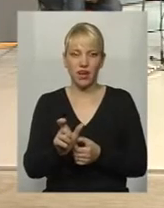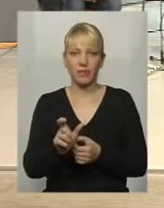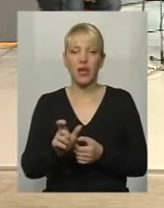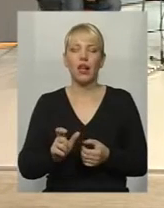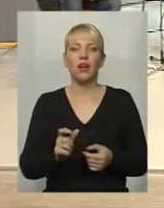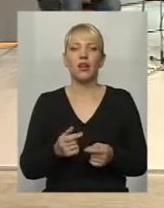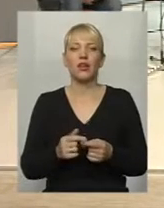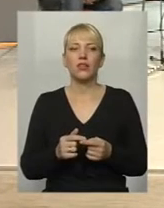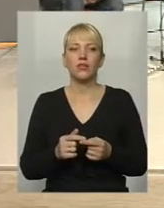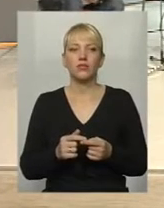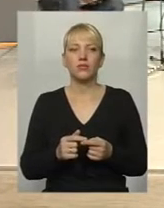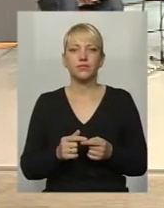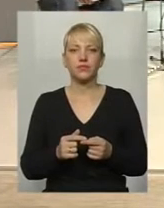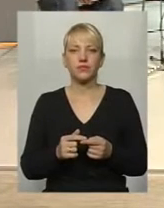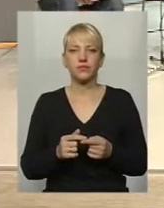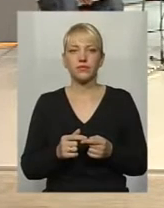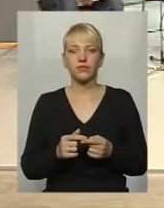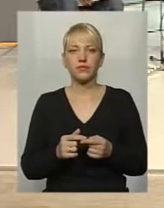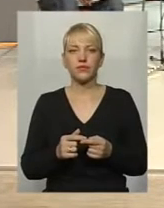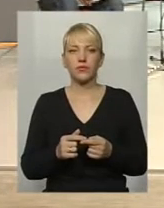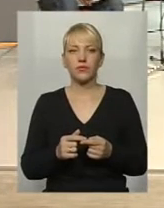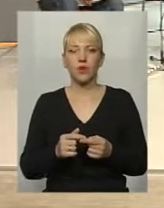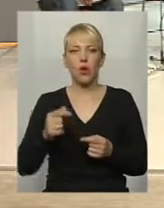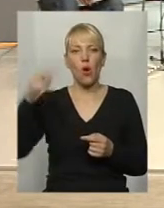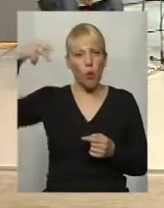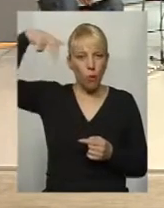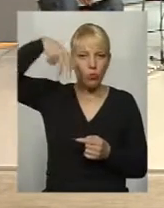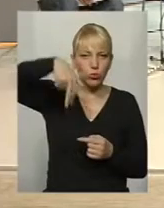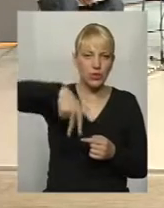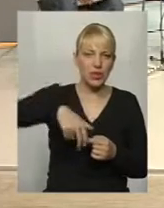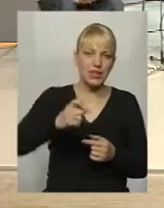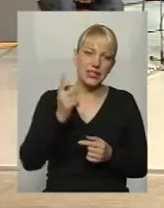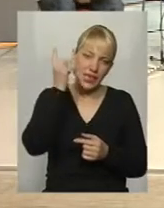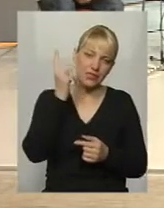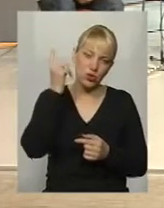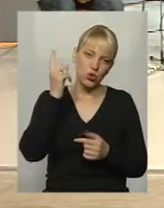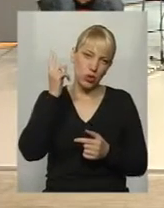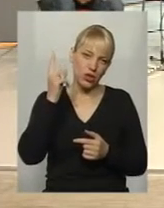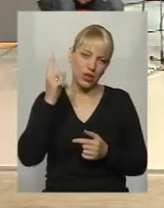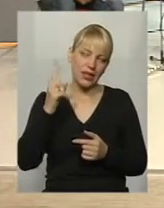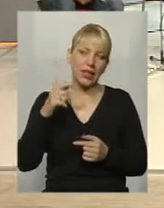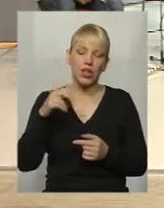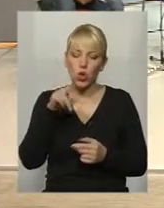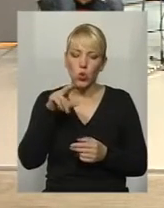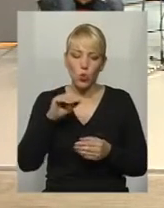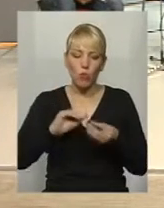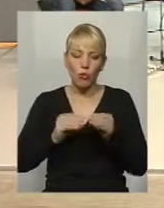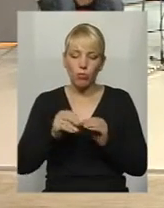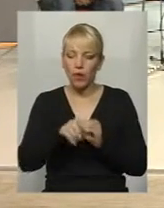опуститися з свого того високого підсталу чи чиновницького крісла до проблем людини з вадою?